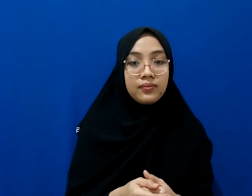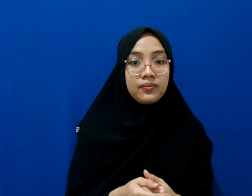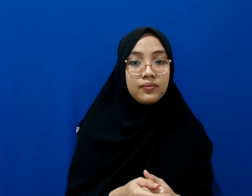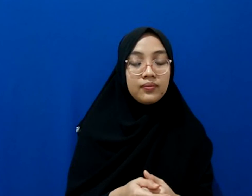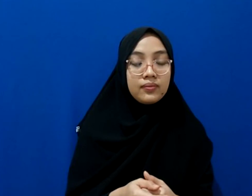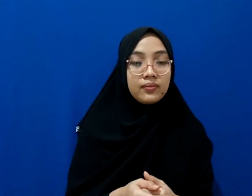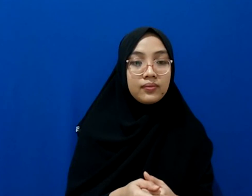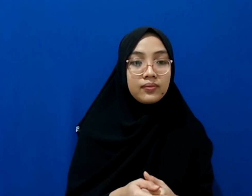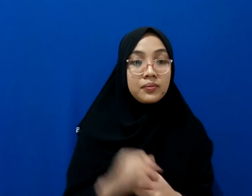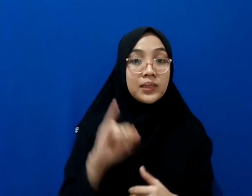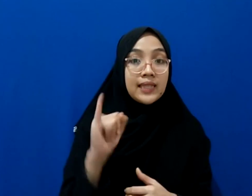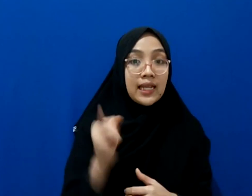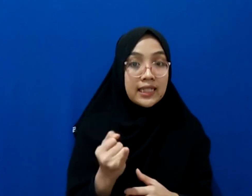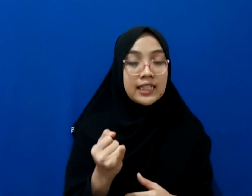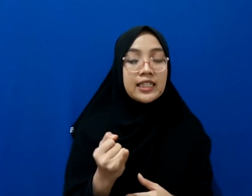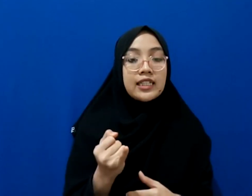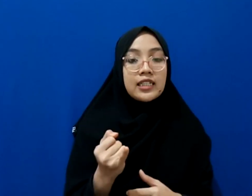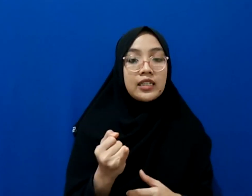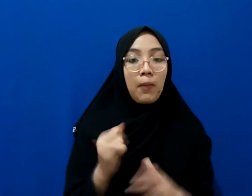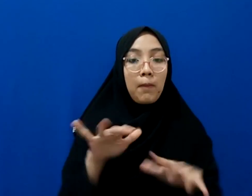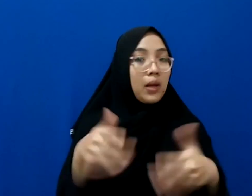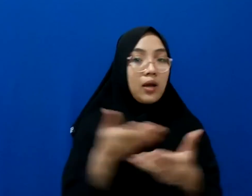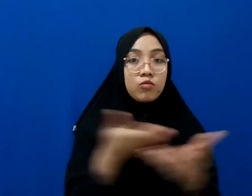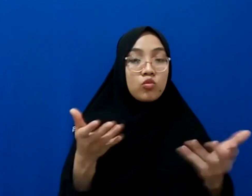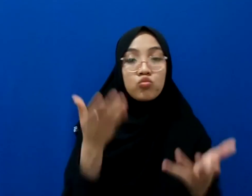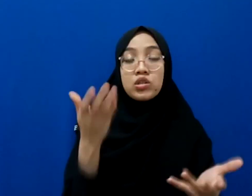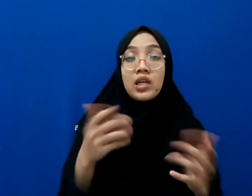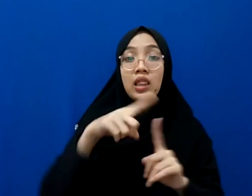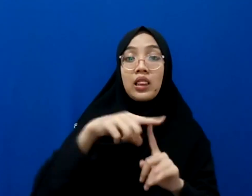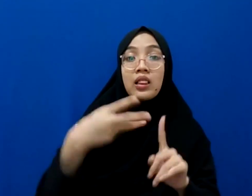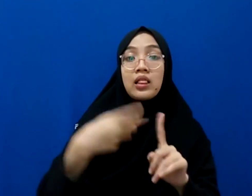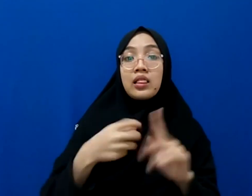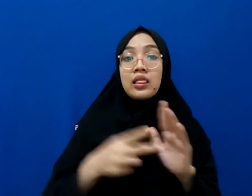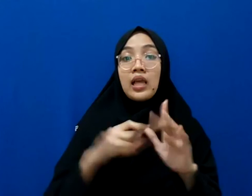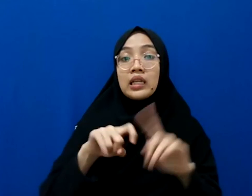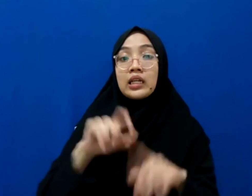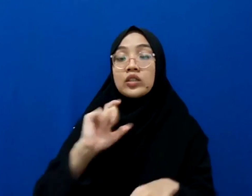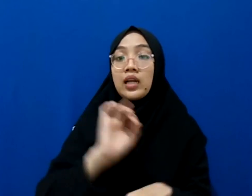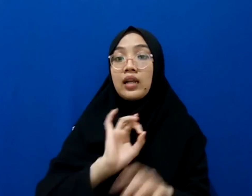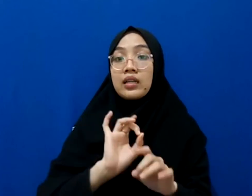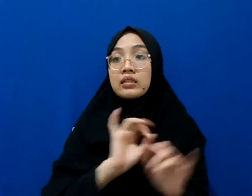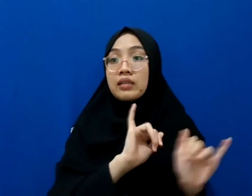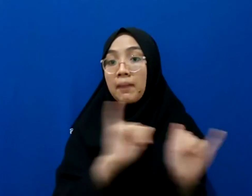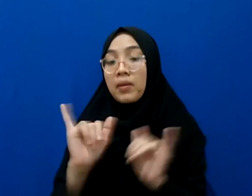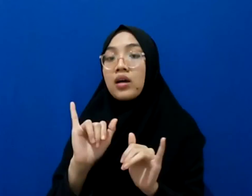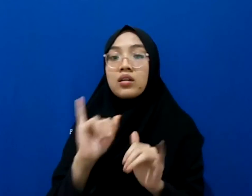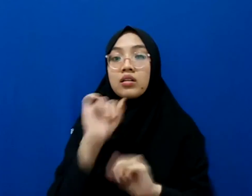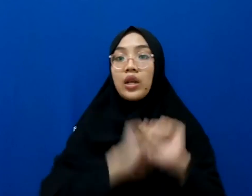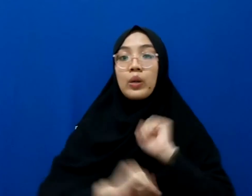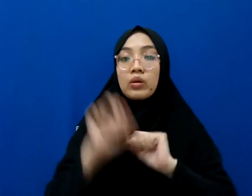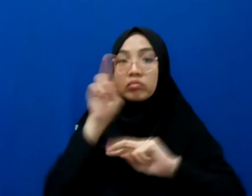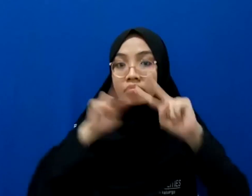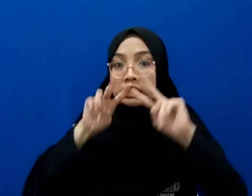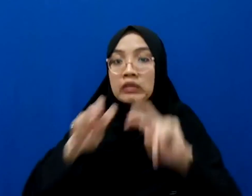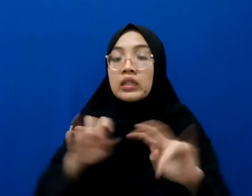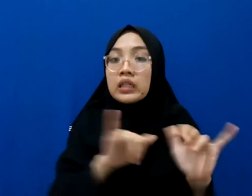jadi bagaimanapun meskipun tekniknya mungkin sama tekniknya sama sama-sama melakukan investigasi